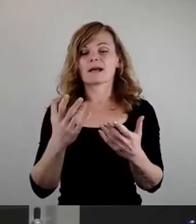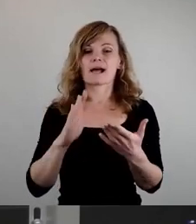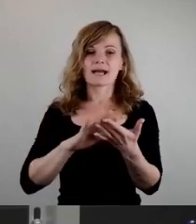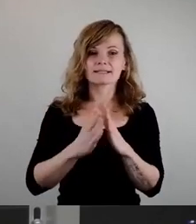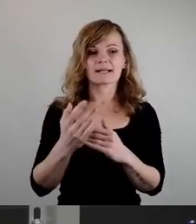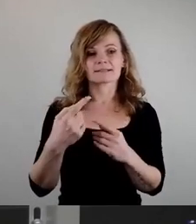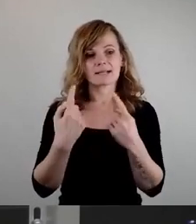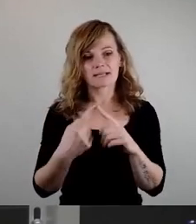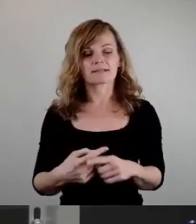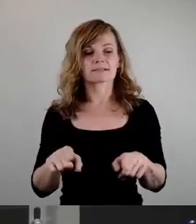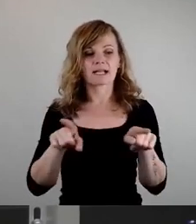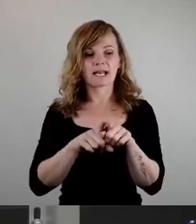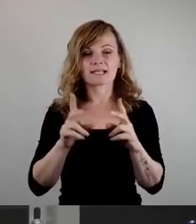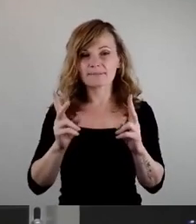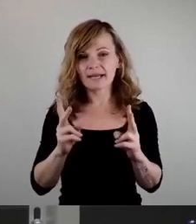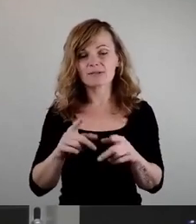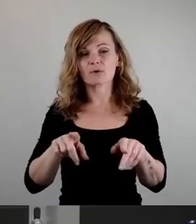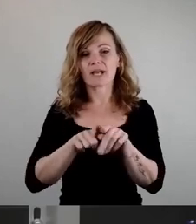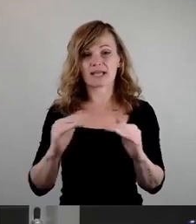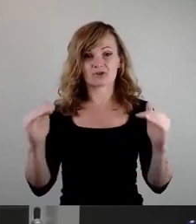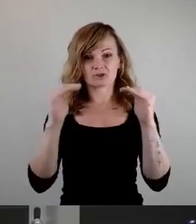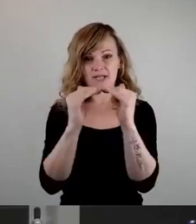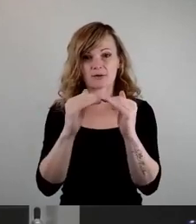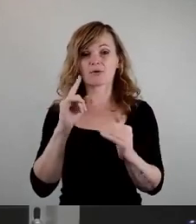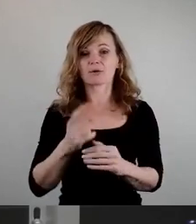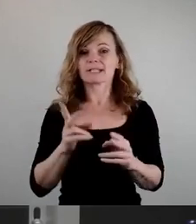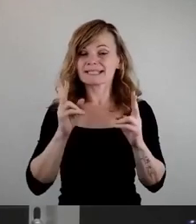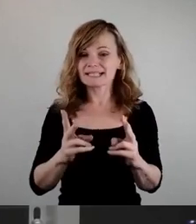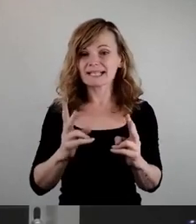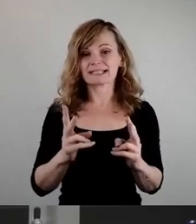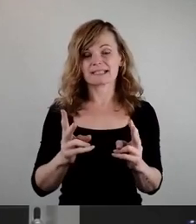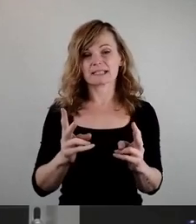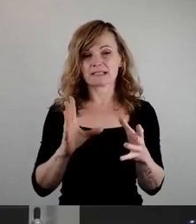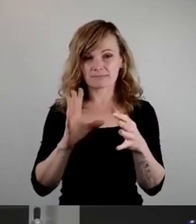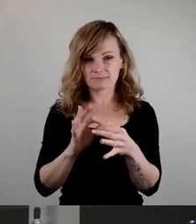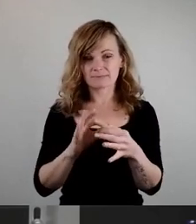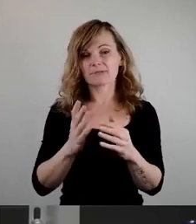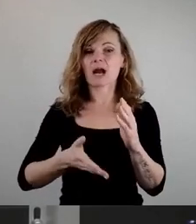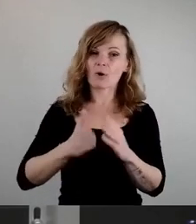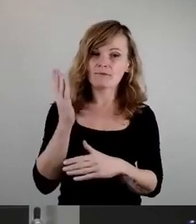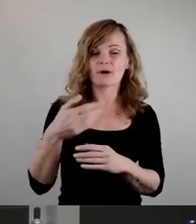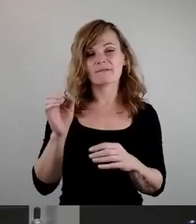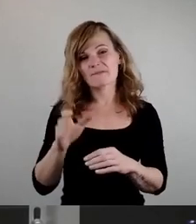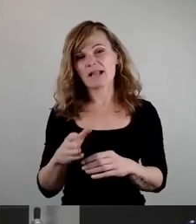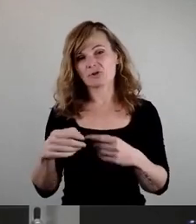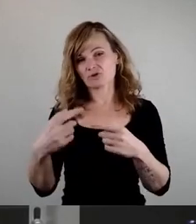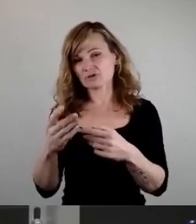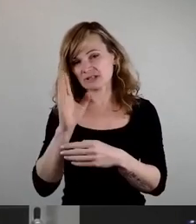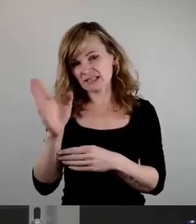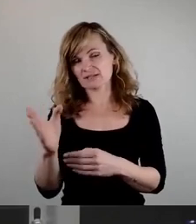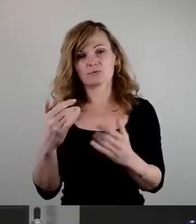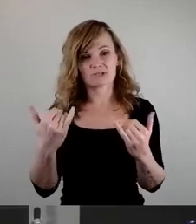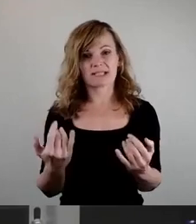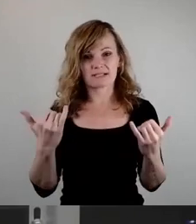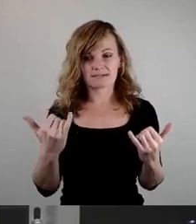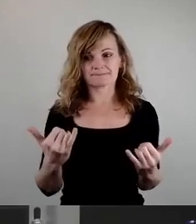Gleichberechtigung reden, dann müssen wir halt in die richtige Richtung gehen und aufhören, in die falsche Richtung zu gehen. Und das heute hier ist